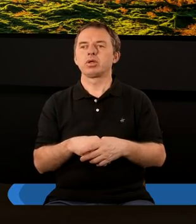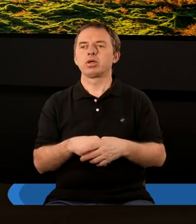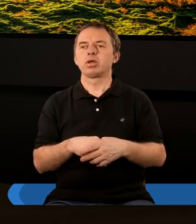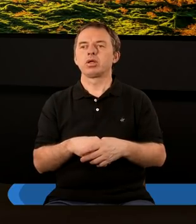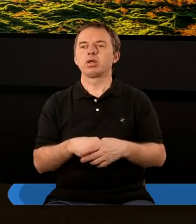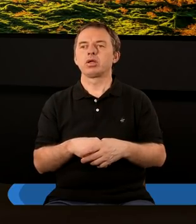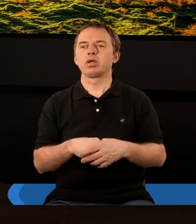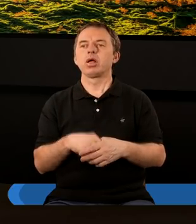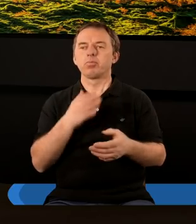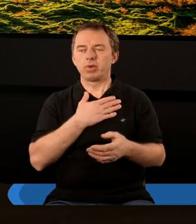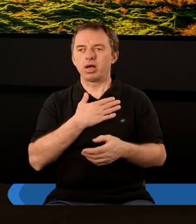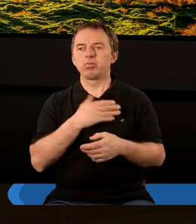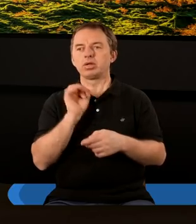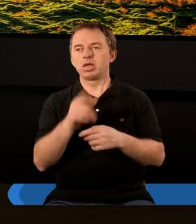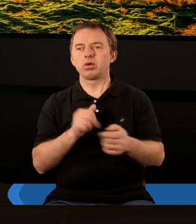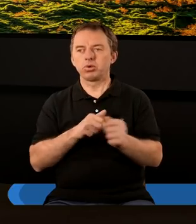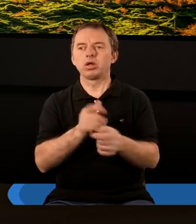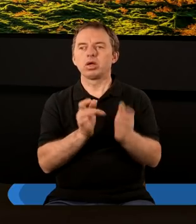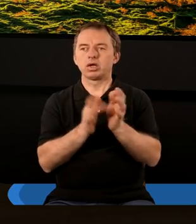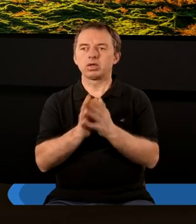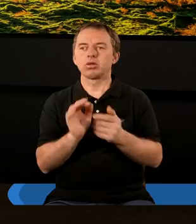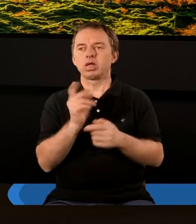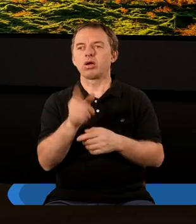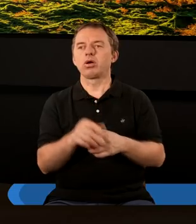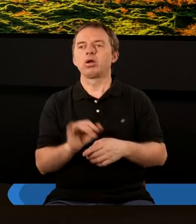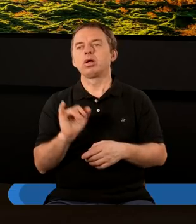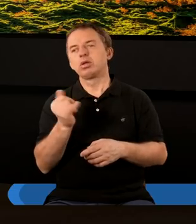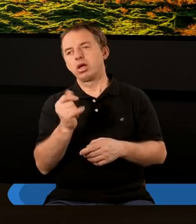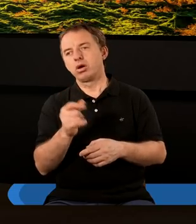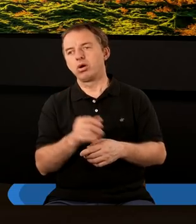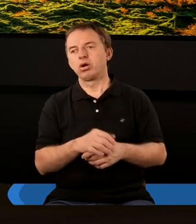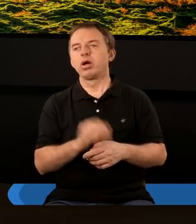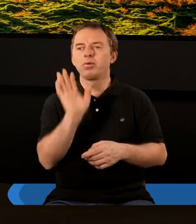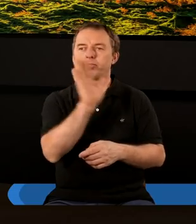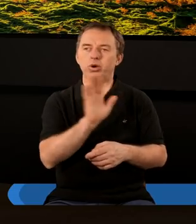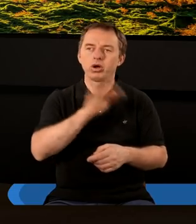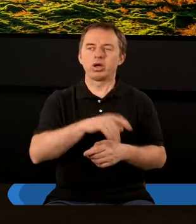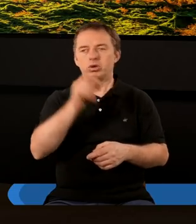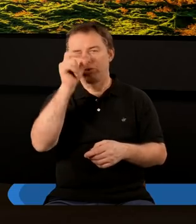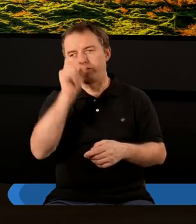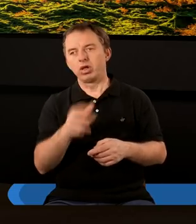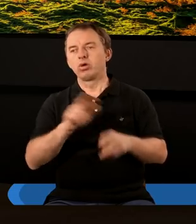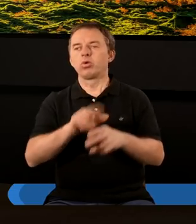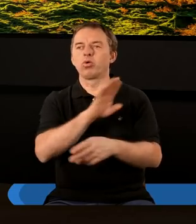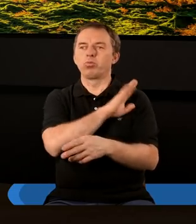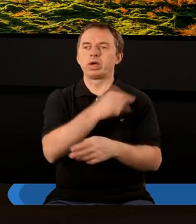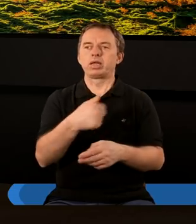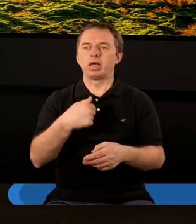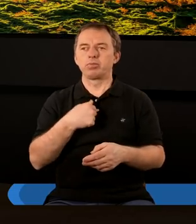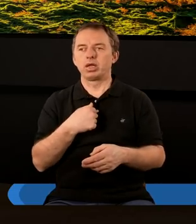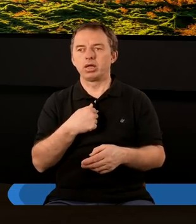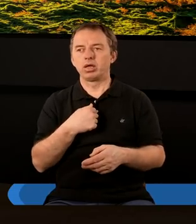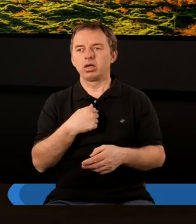Wiecie, bo my mamy często takie podejście do Chrystusa jako Boga, jako człowieka, który umarł za mnie,